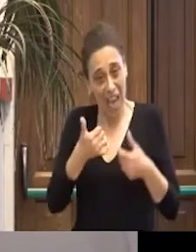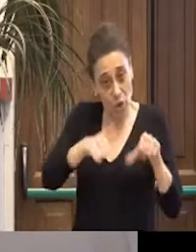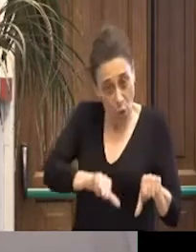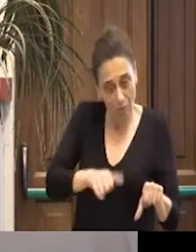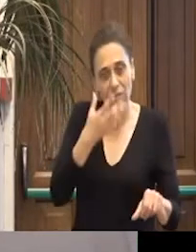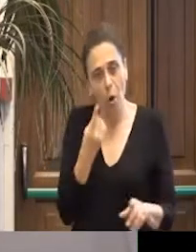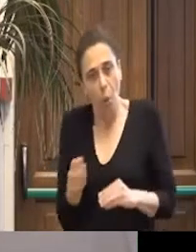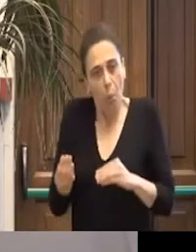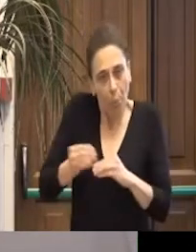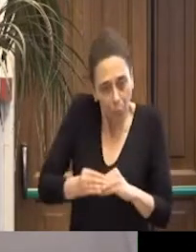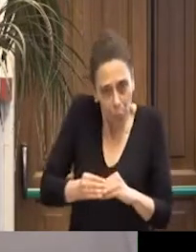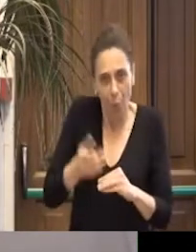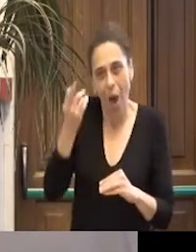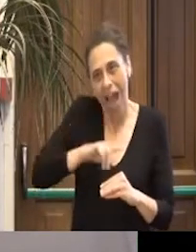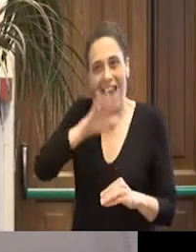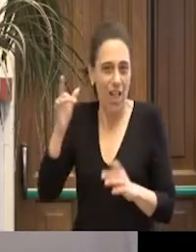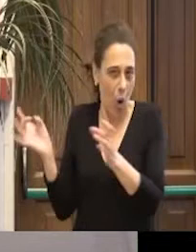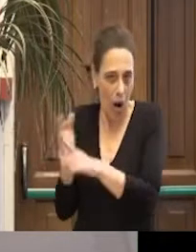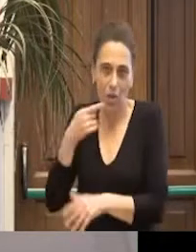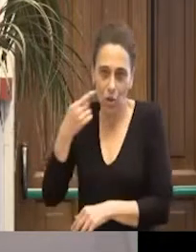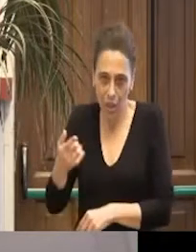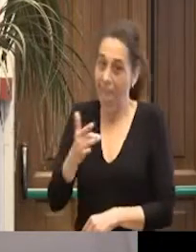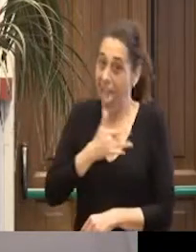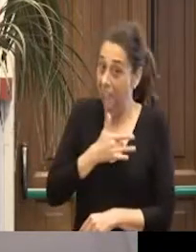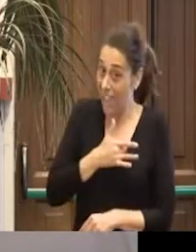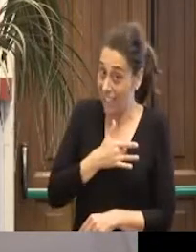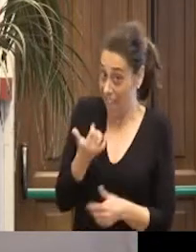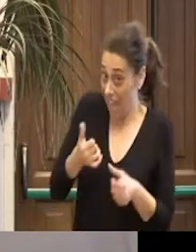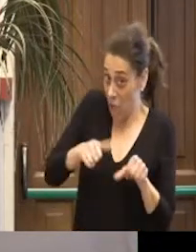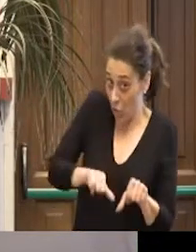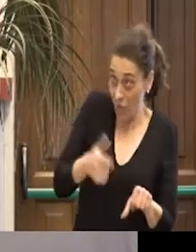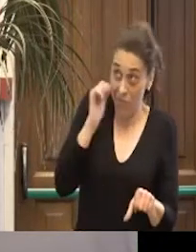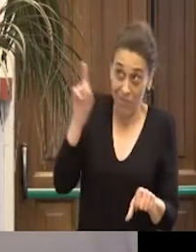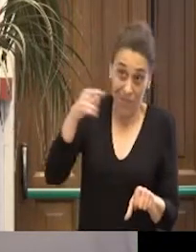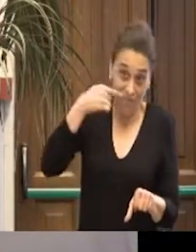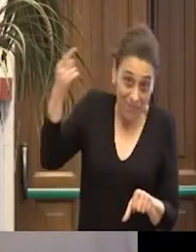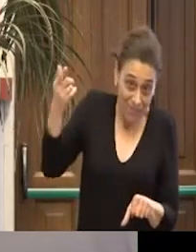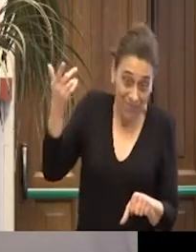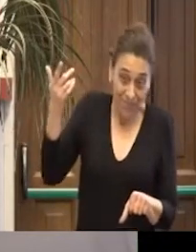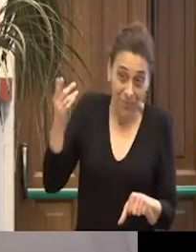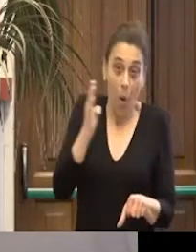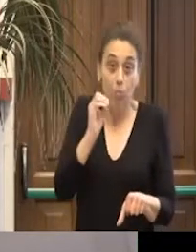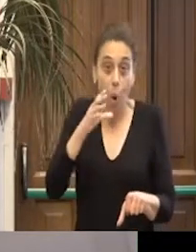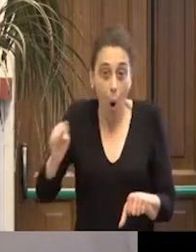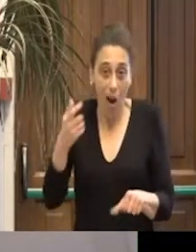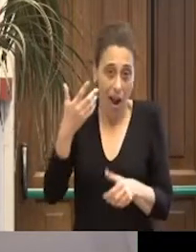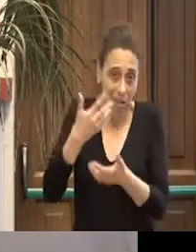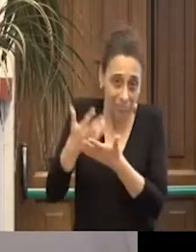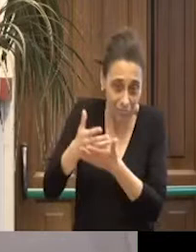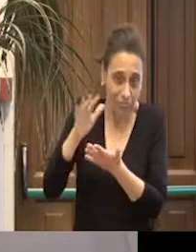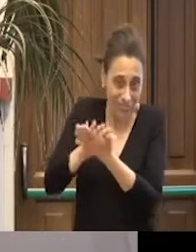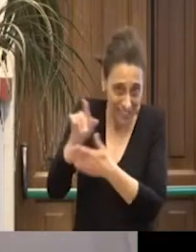'epica, come dico anche in altre, un'epica della sconfitta, a proposito di che si diceva di Giorgio Bocca e via dicendo,